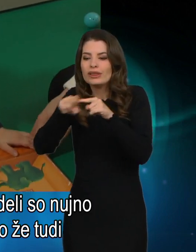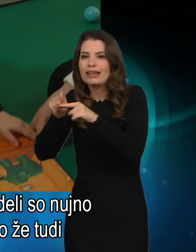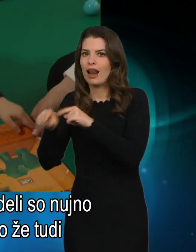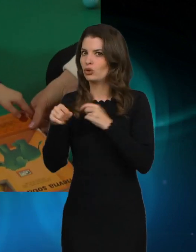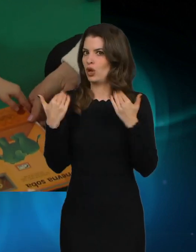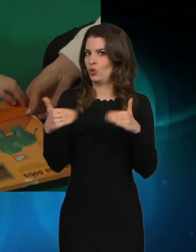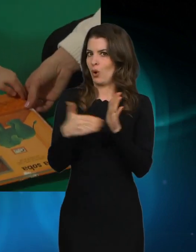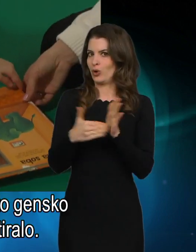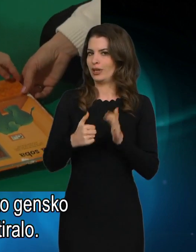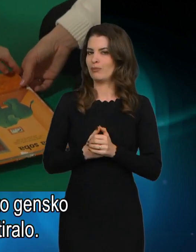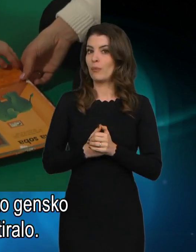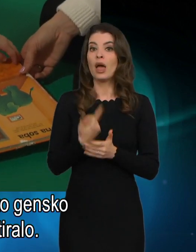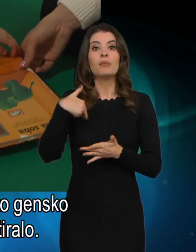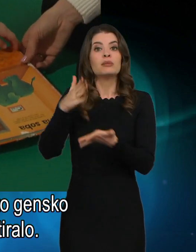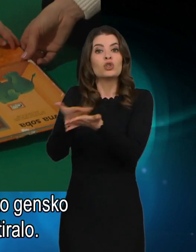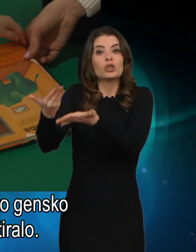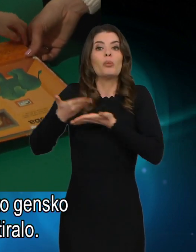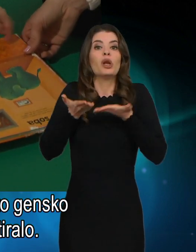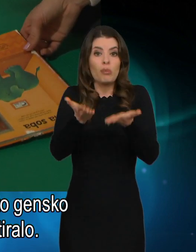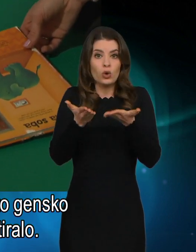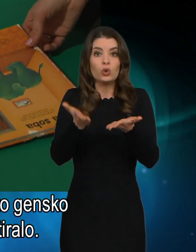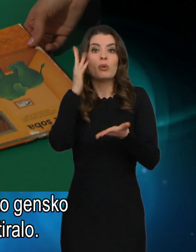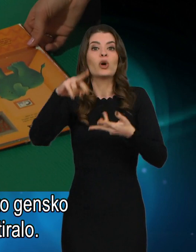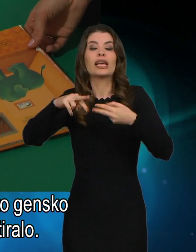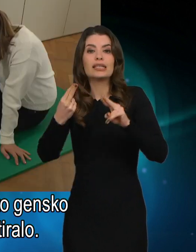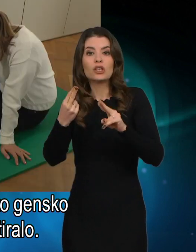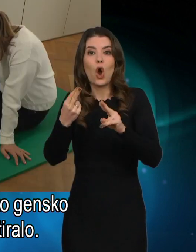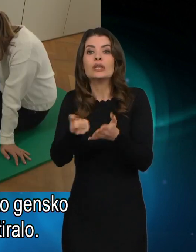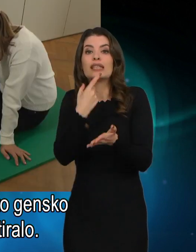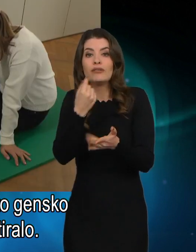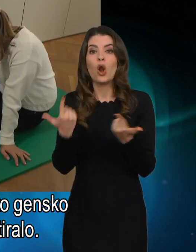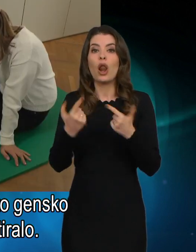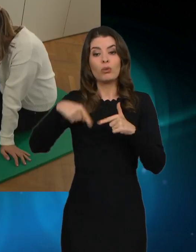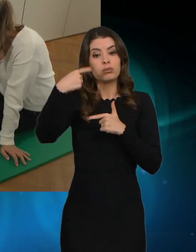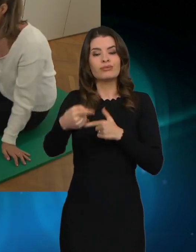tudi ponudbo, da se bo to gensko zdravilo na to tudi testiralo.